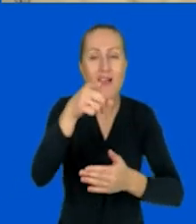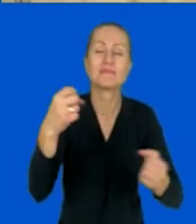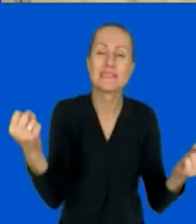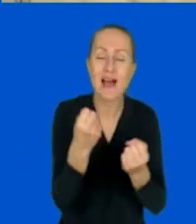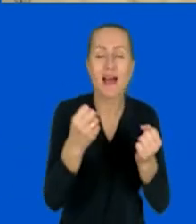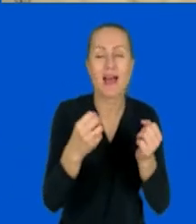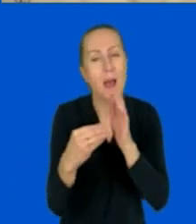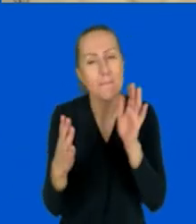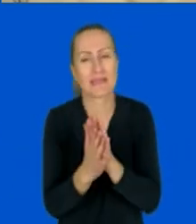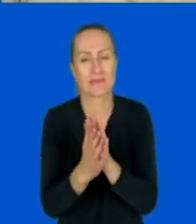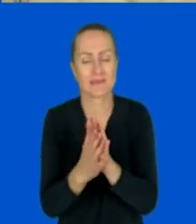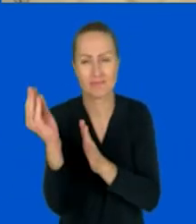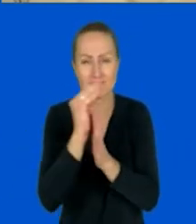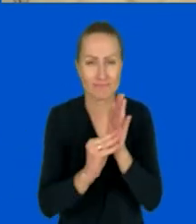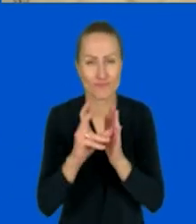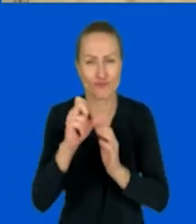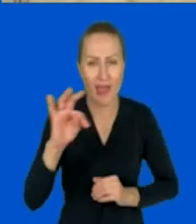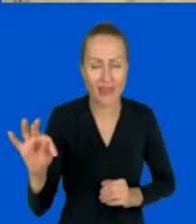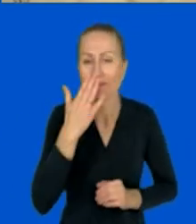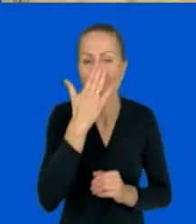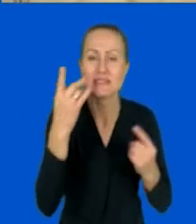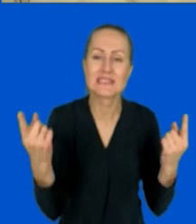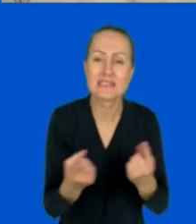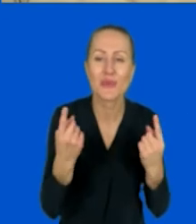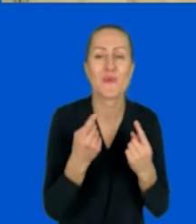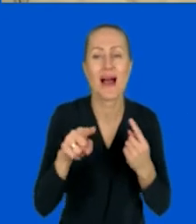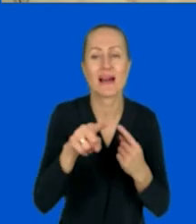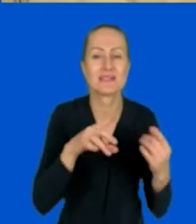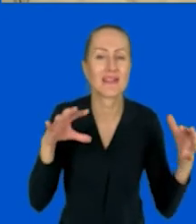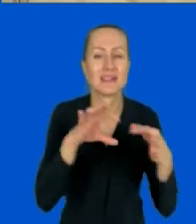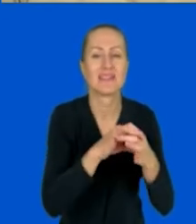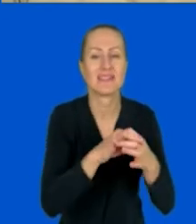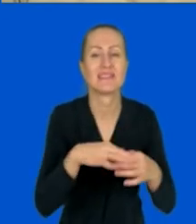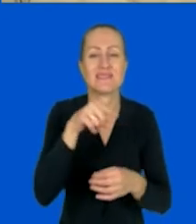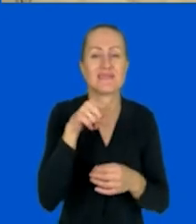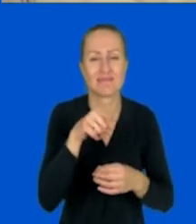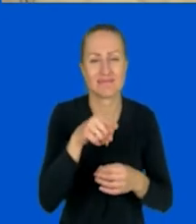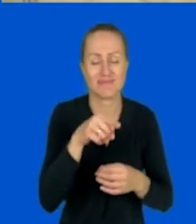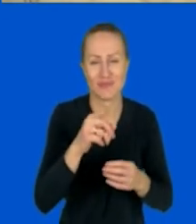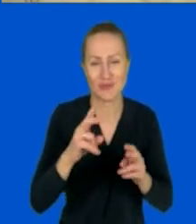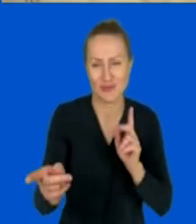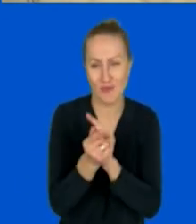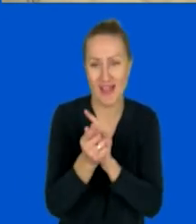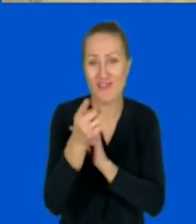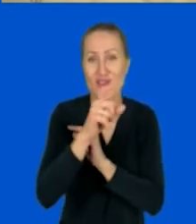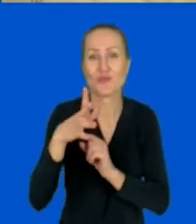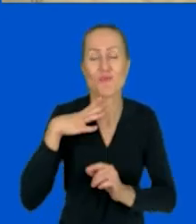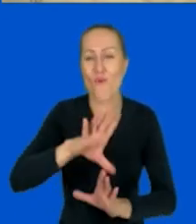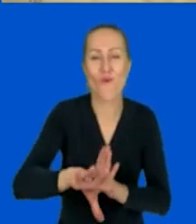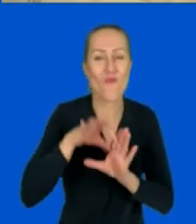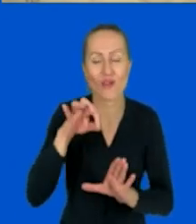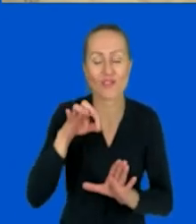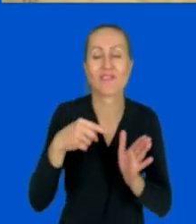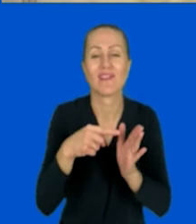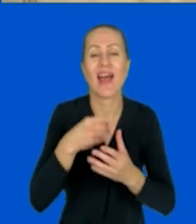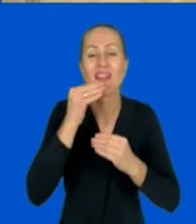o sytuacji związanej z wirtualnym spotkaniem, którą wylosowaliśmy. No zobaczmy, najlepiej będzie, jak zaczniemy